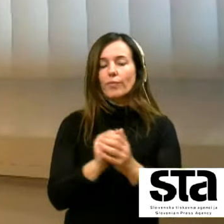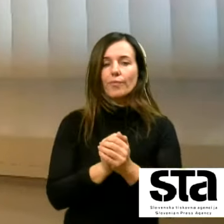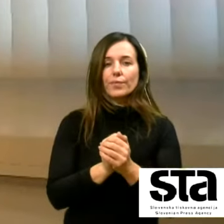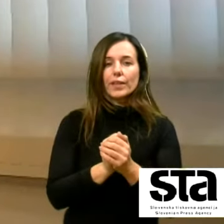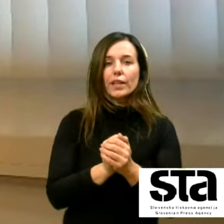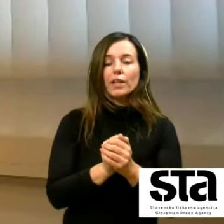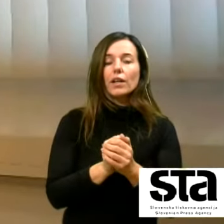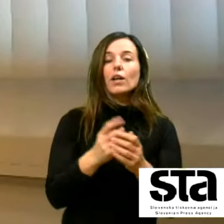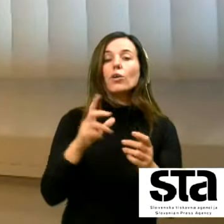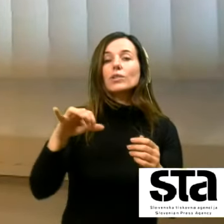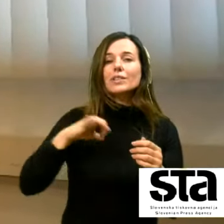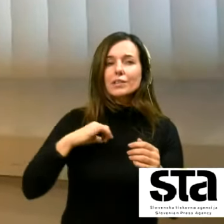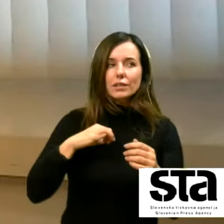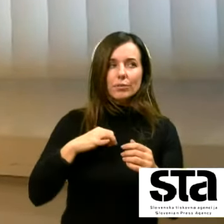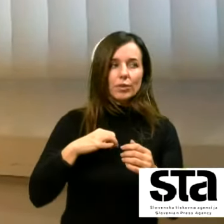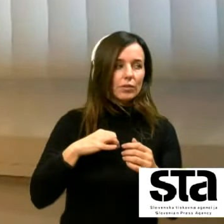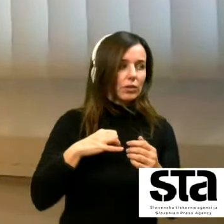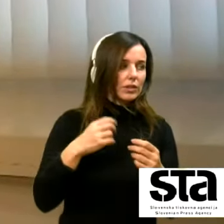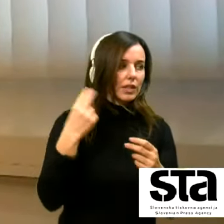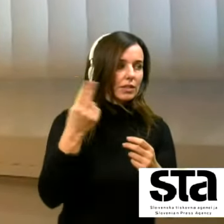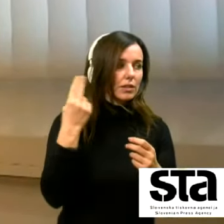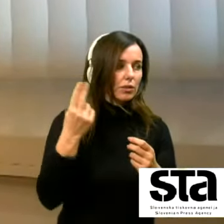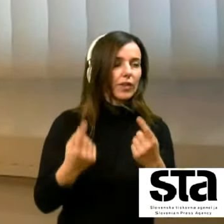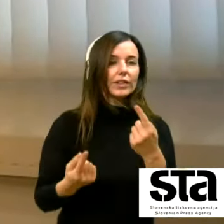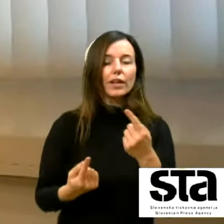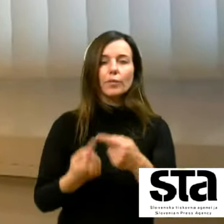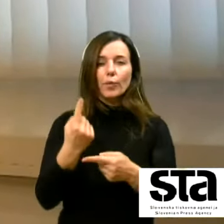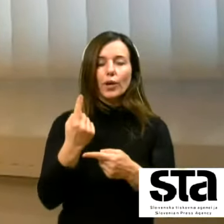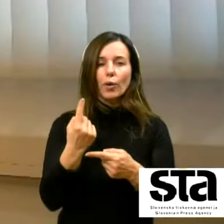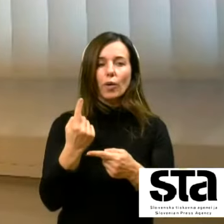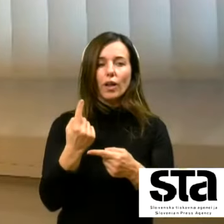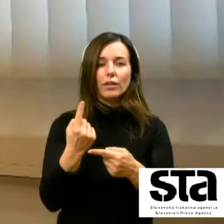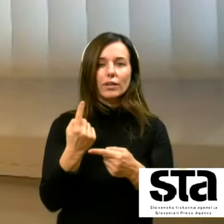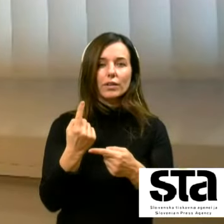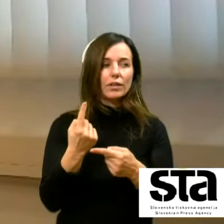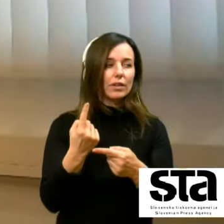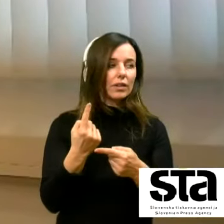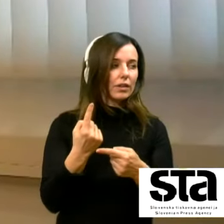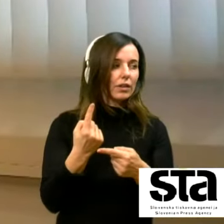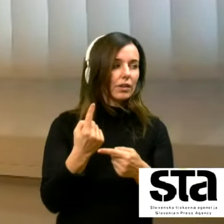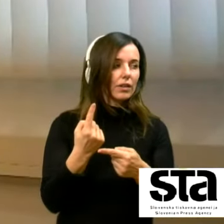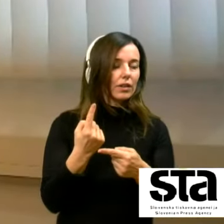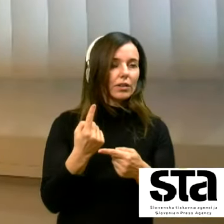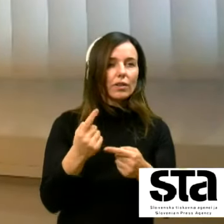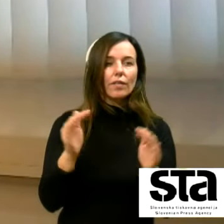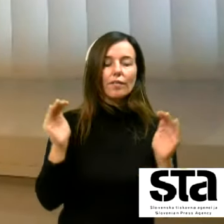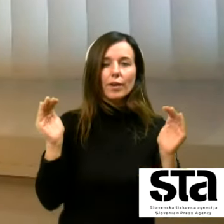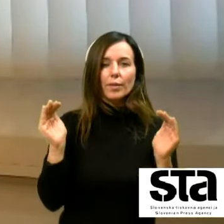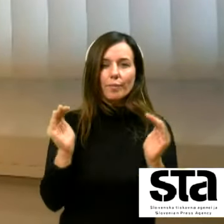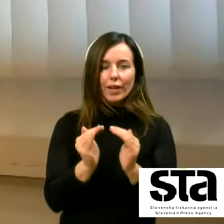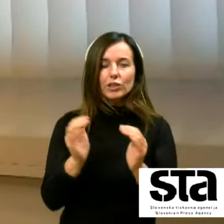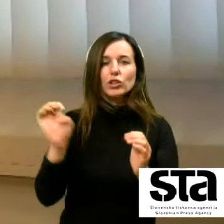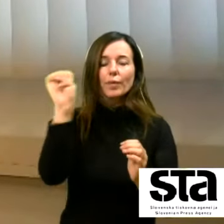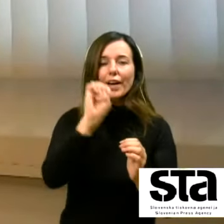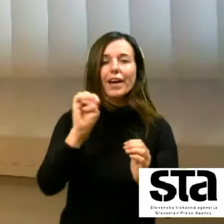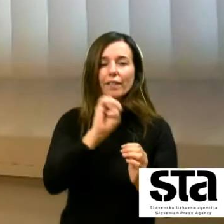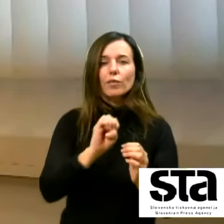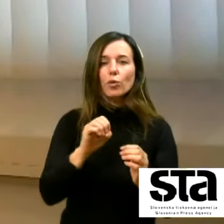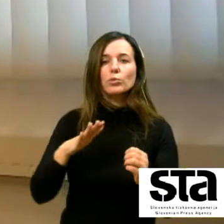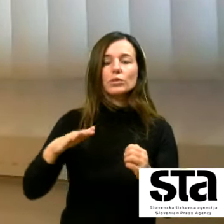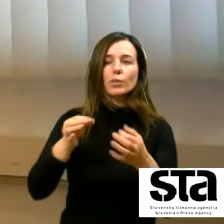očekotnega zanimivost kje se Slovenija nahaja v našem evropskem prostoru